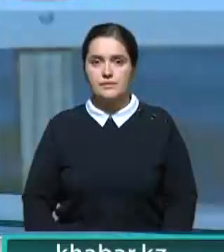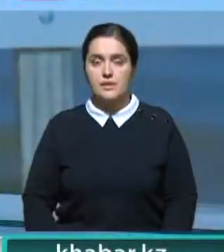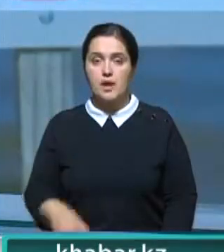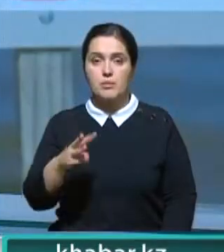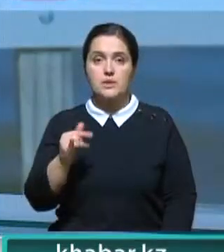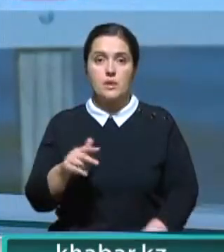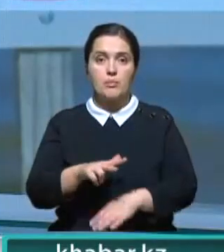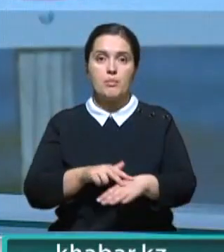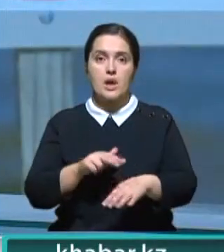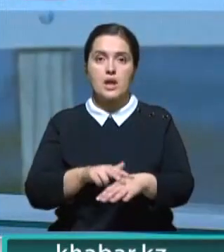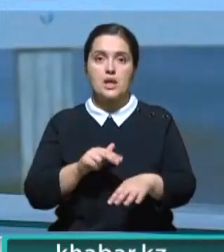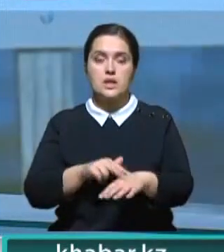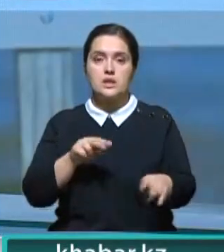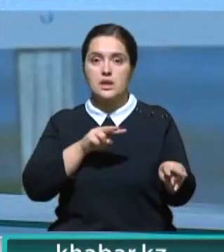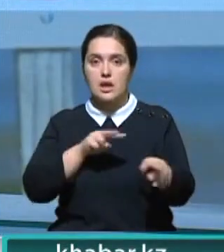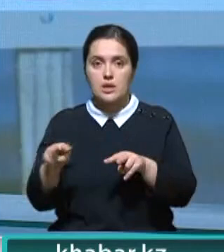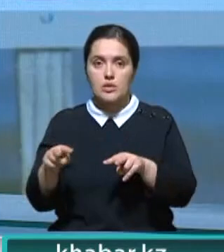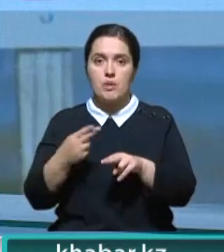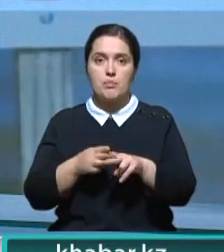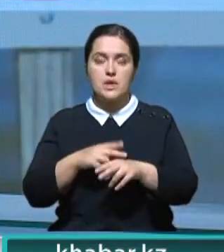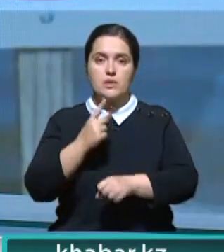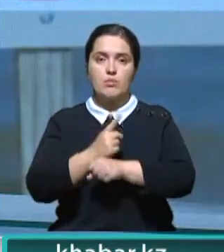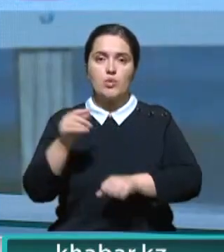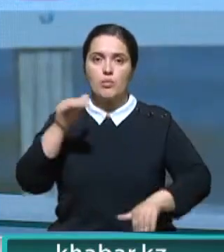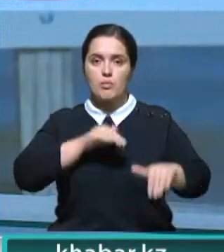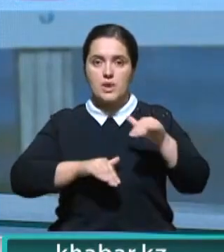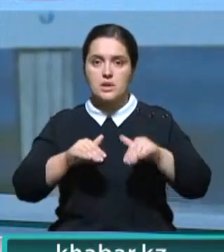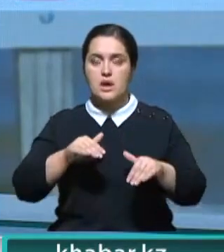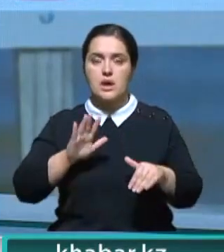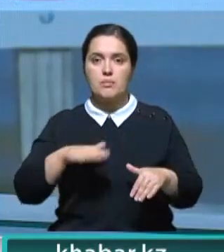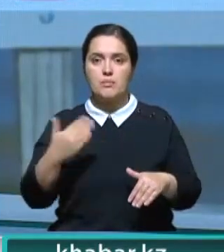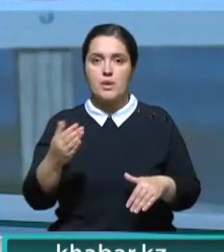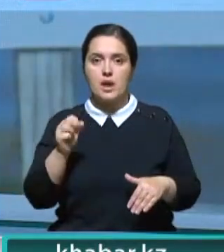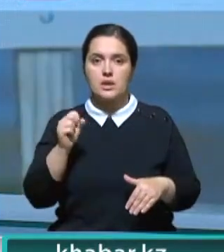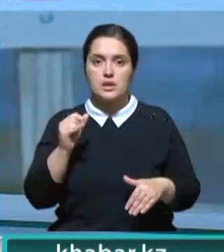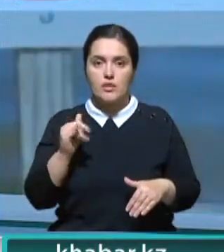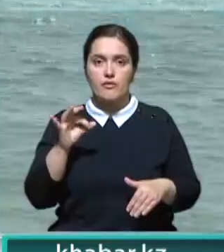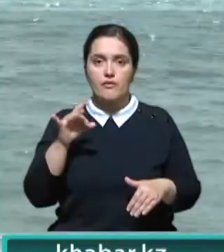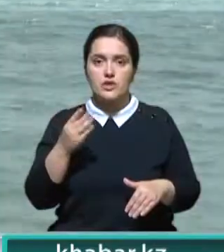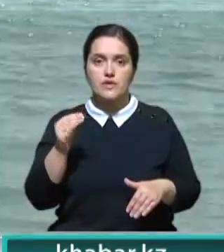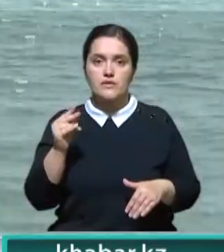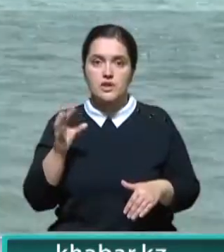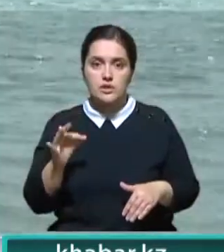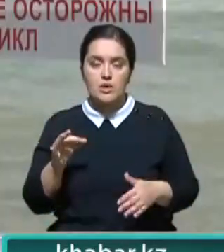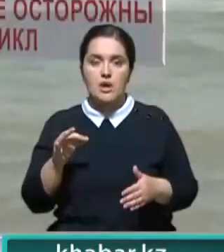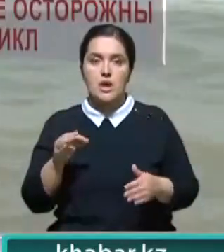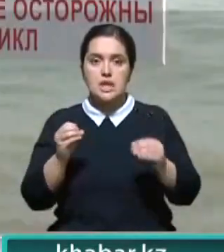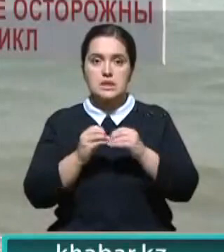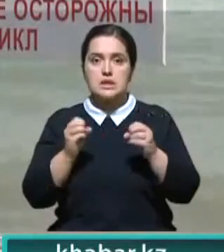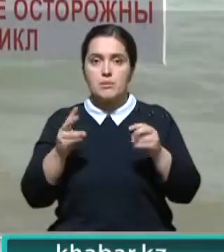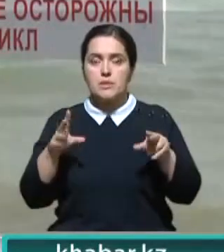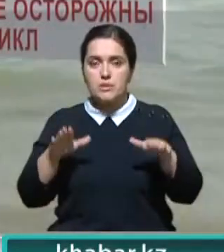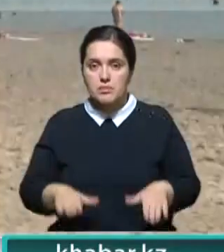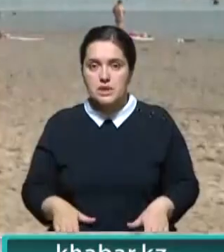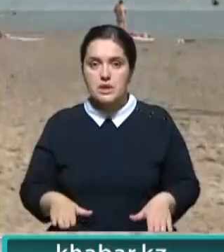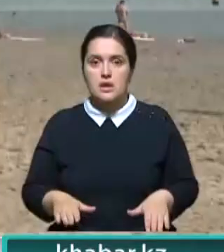Мангистауские полицейские взяли под усиленный контроль пляжи, на которых запрещено купаться. На побережье между Актау и фортом Шевченко обозначили